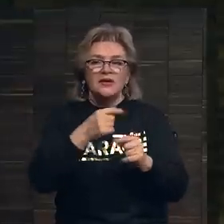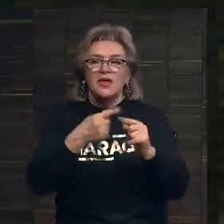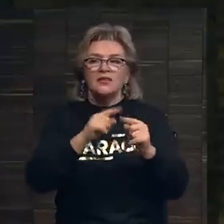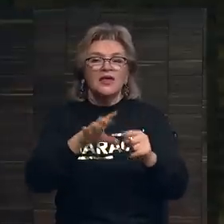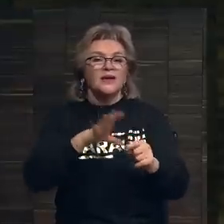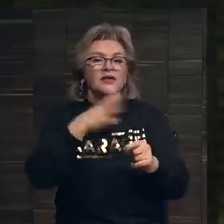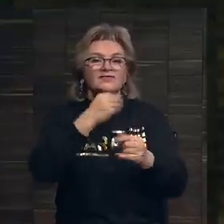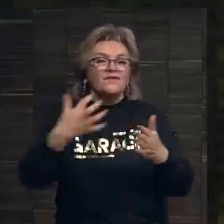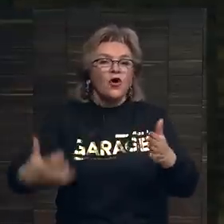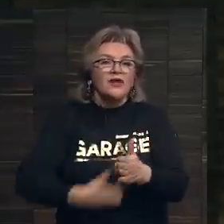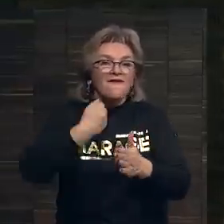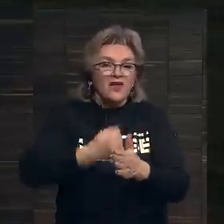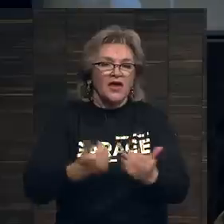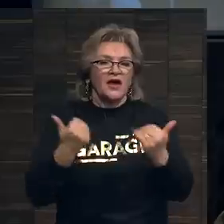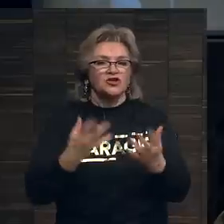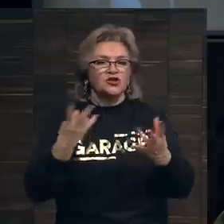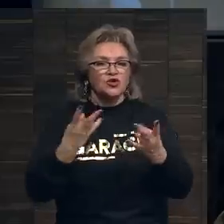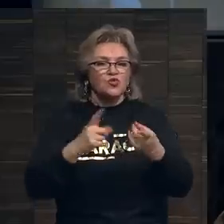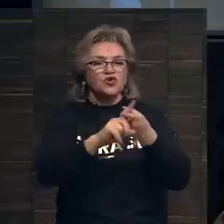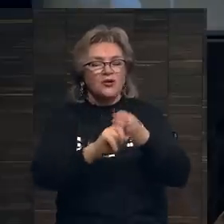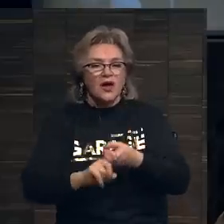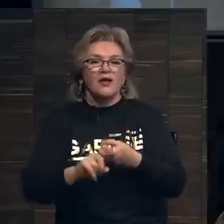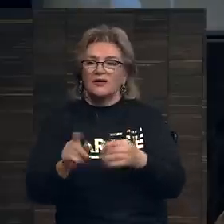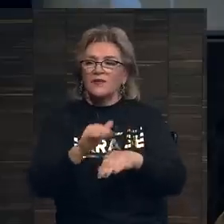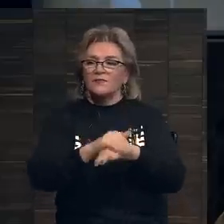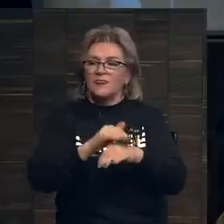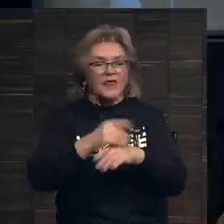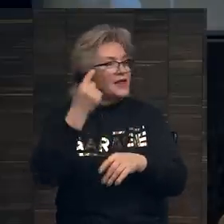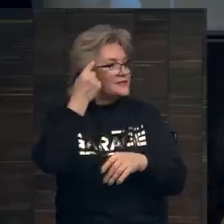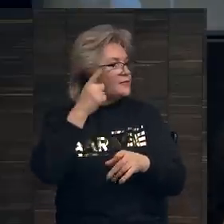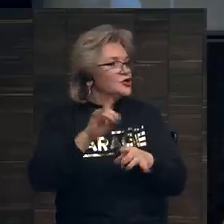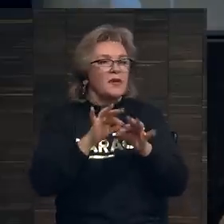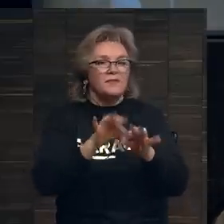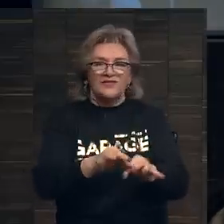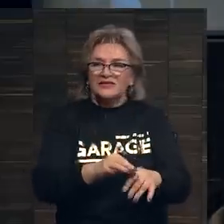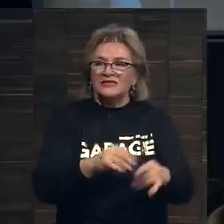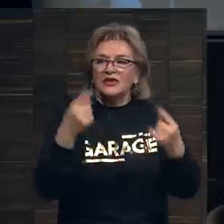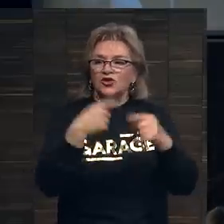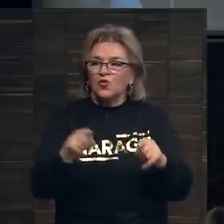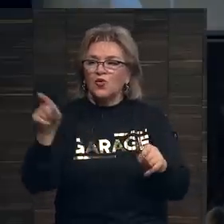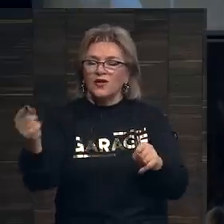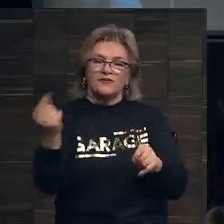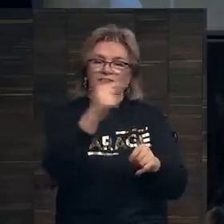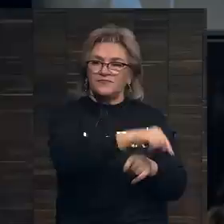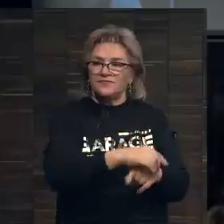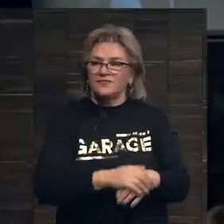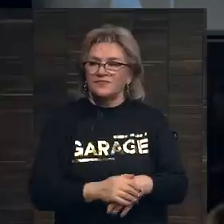это был своего рода трофей, а сейчас нужно руководствоваться прагматическими соображениями для того, чтобы провести другой такой же аукцион.